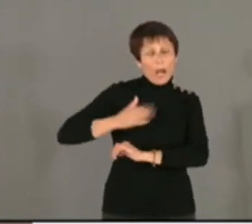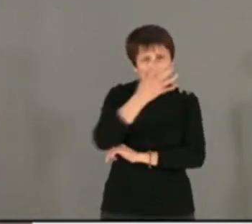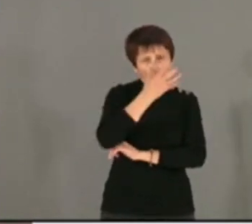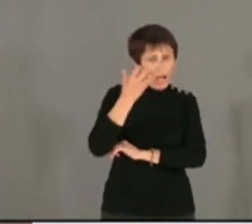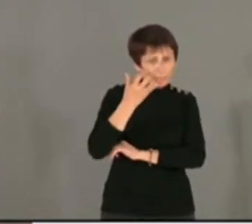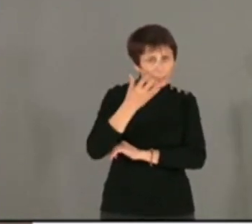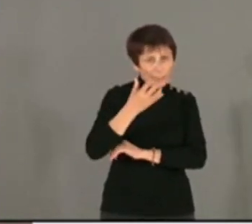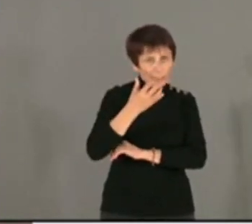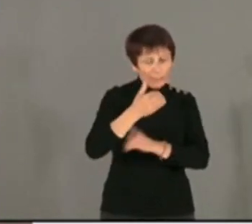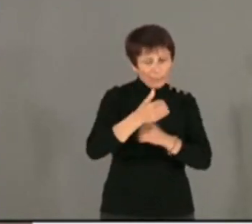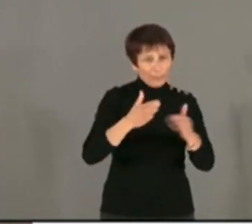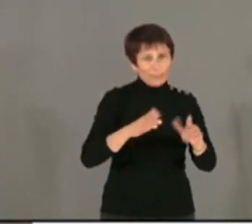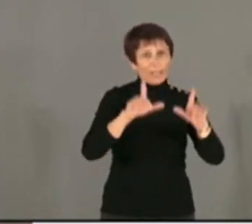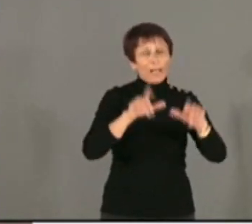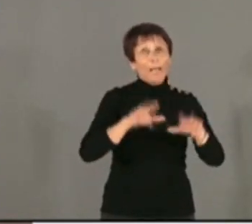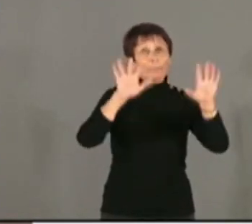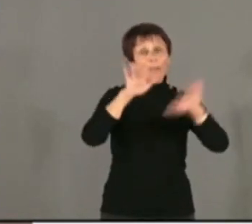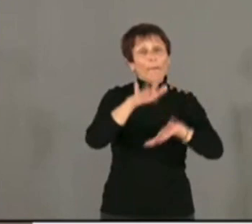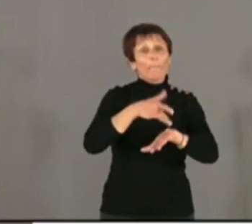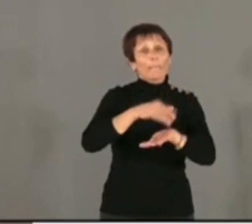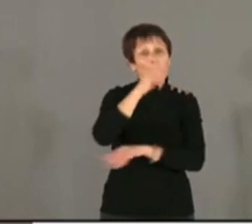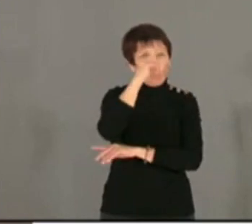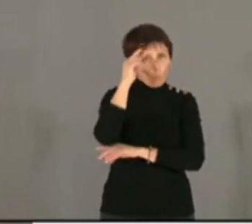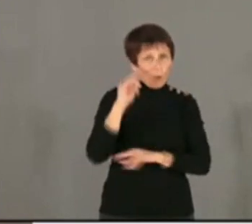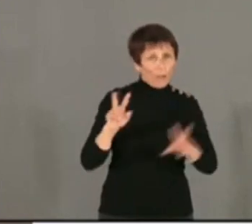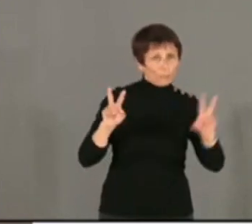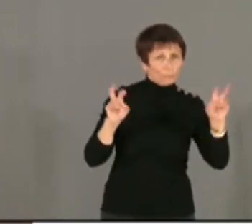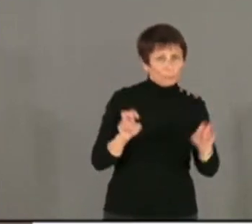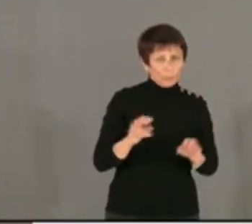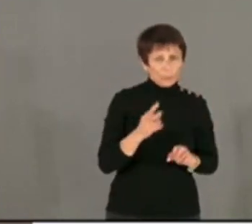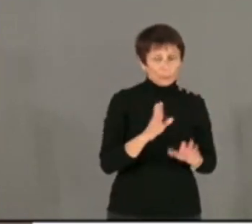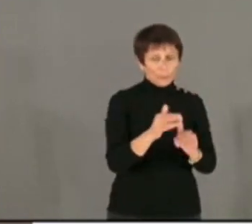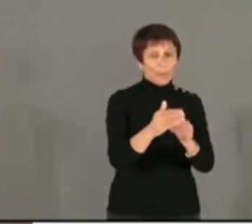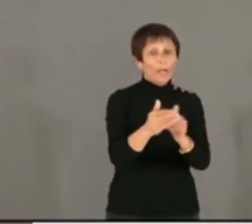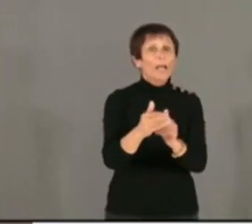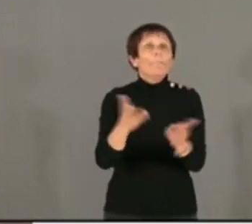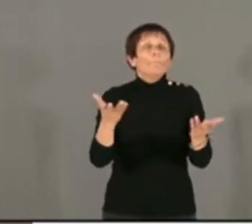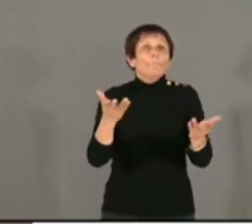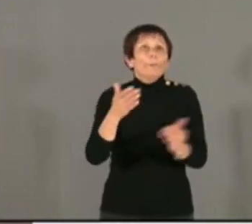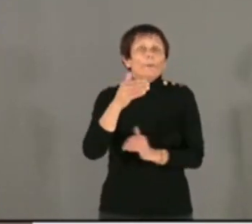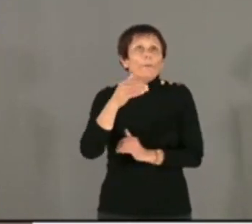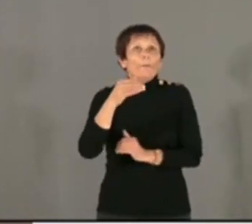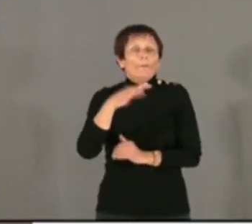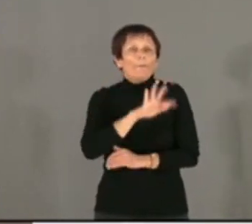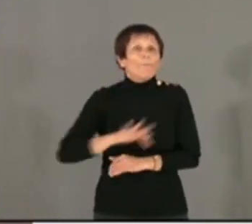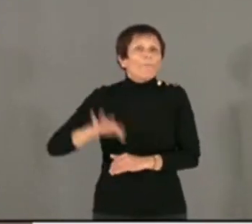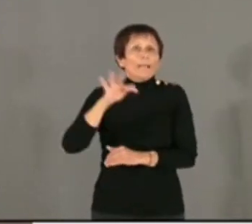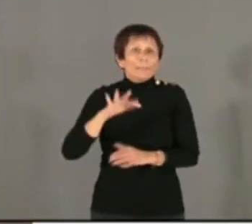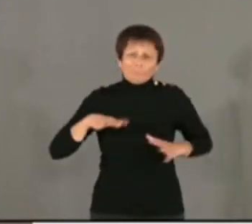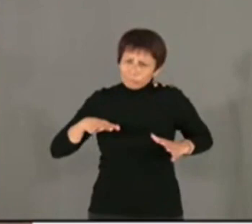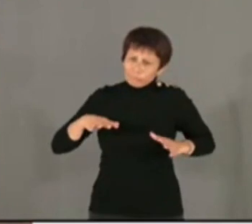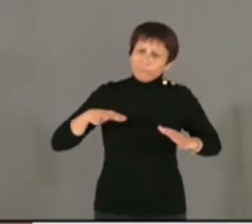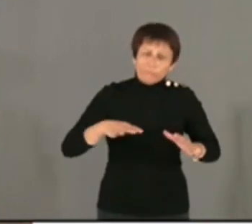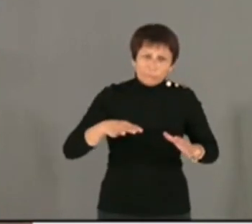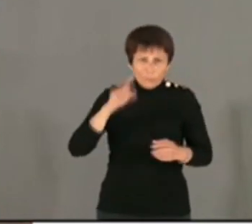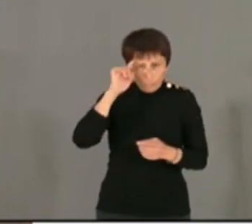de ceux que l'on nomme les pieds noirs. Les deux catégories de Français, si je puis les appeler ainsi, les plus mobilisées pour